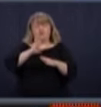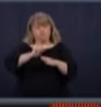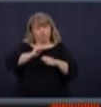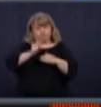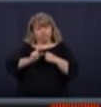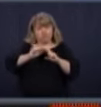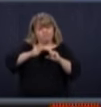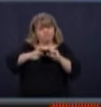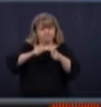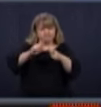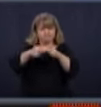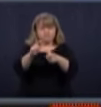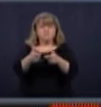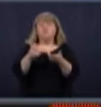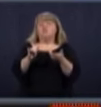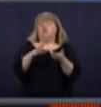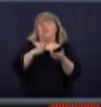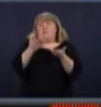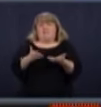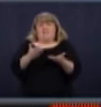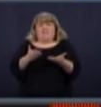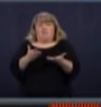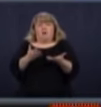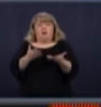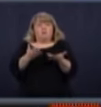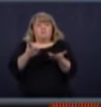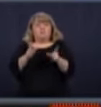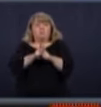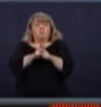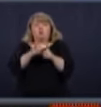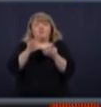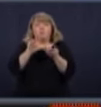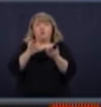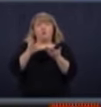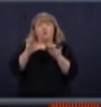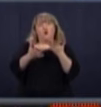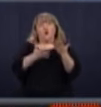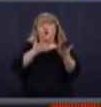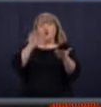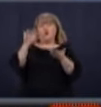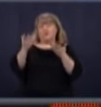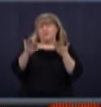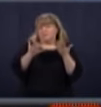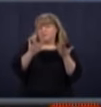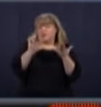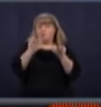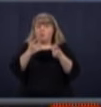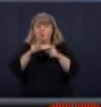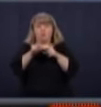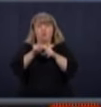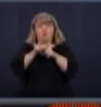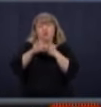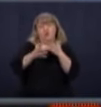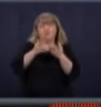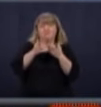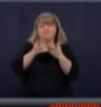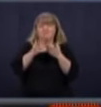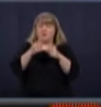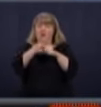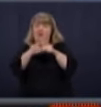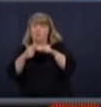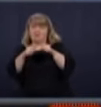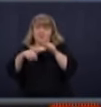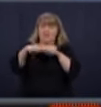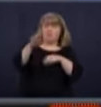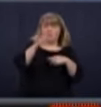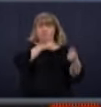l'instant, on ne veut pas avoir plus que la moitié des places d'occupé.